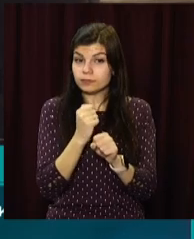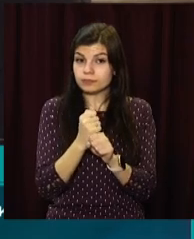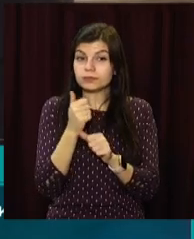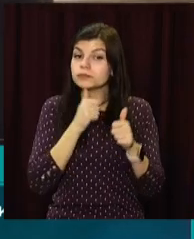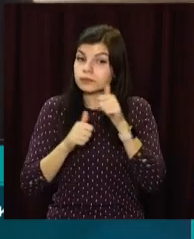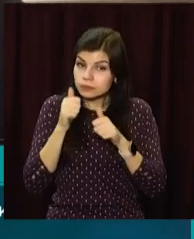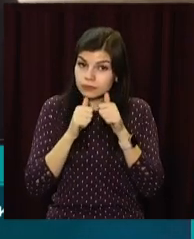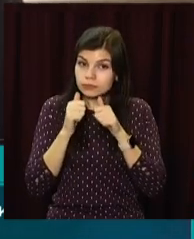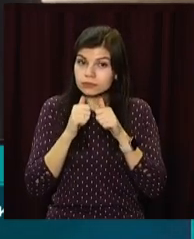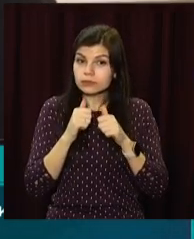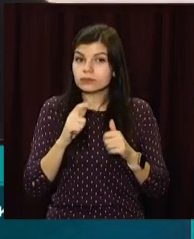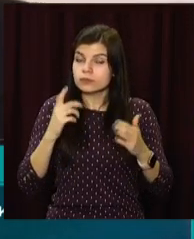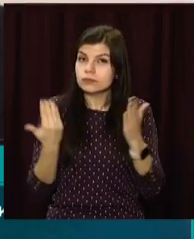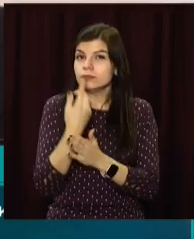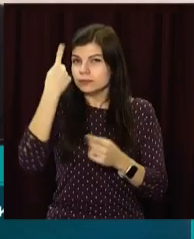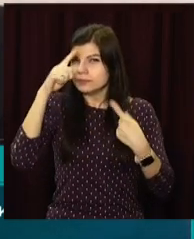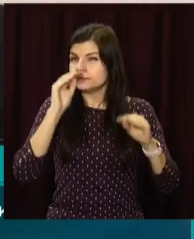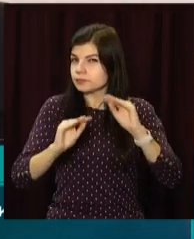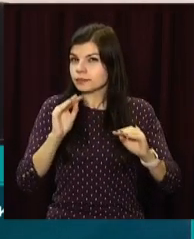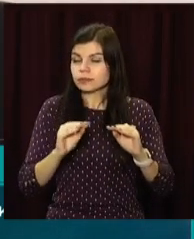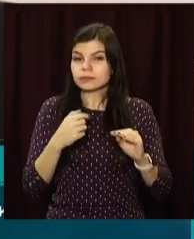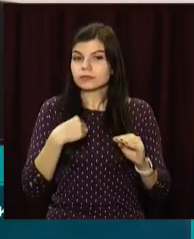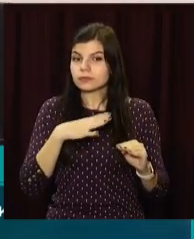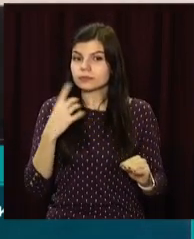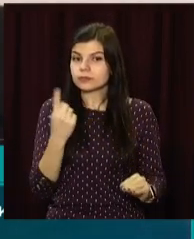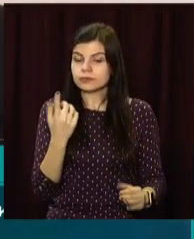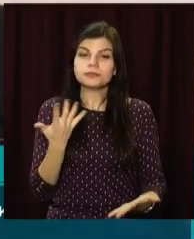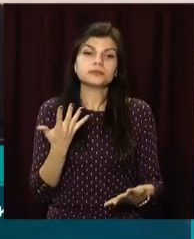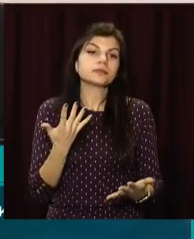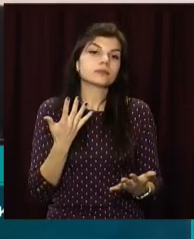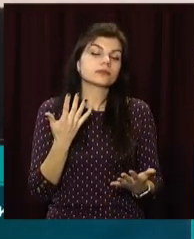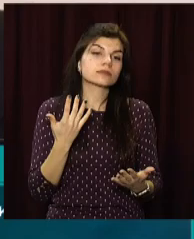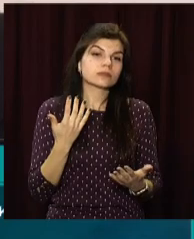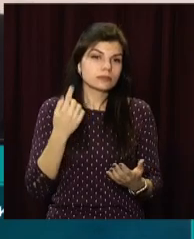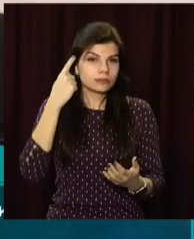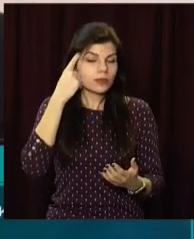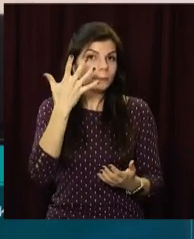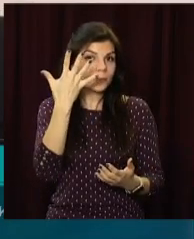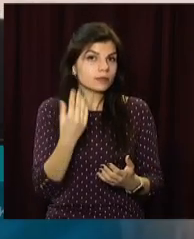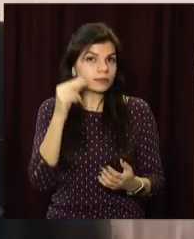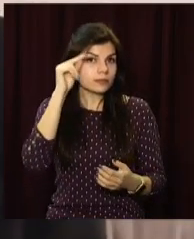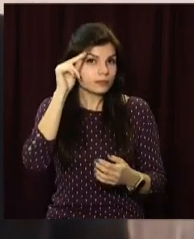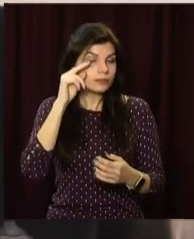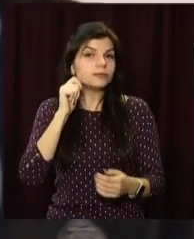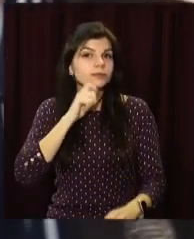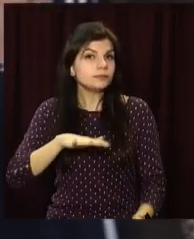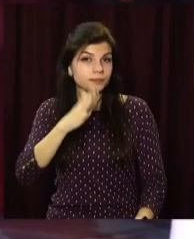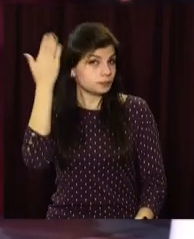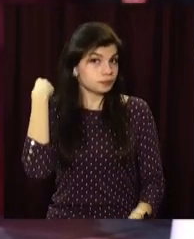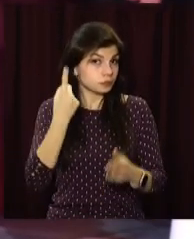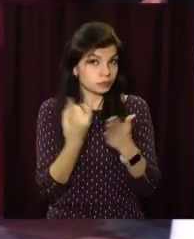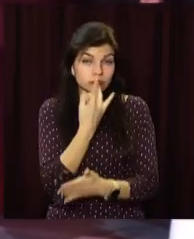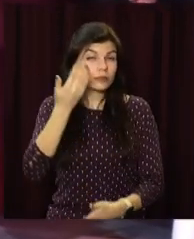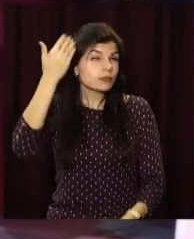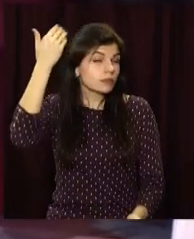експериментальній, інноваційній діяльності. Ми були перші, які започаткували п'ятиденну форму навчання. На Україні це було першим.